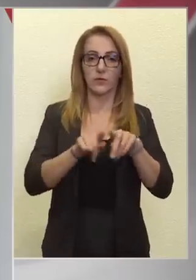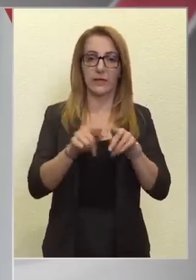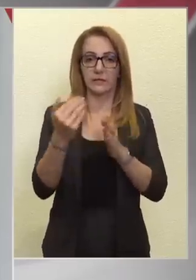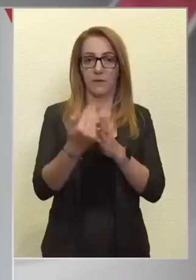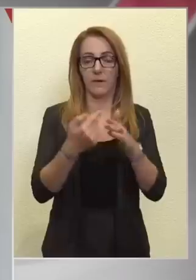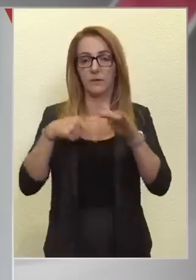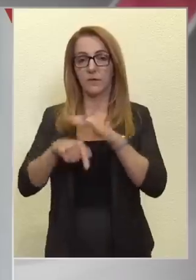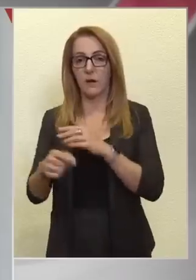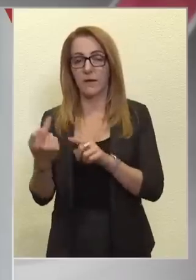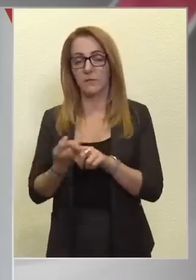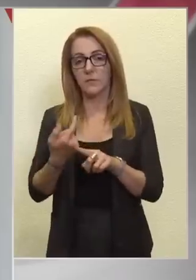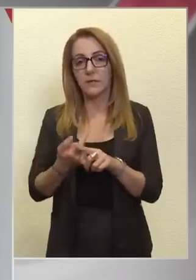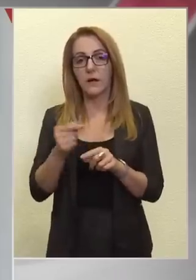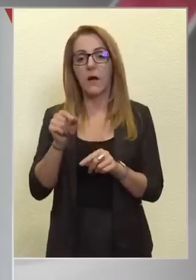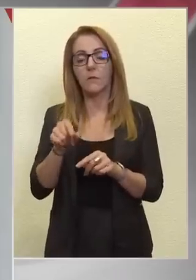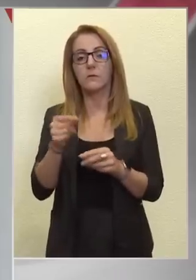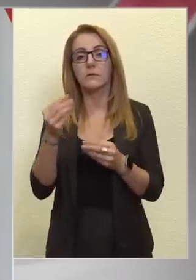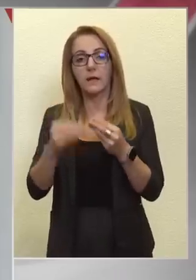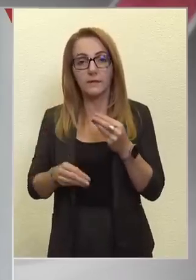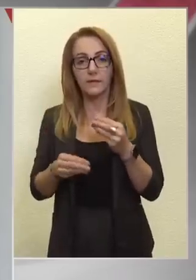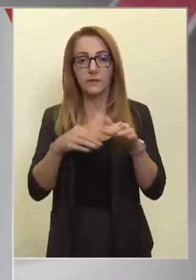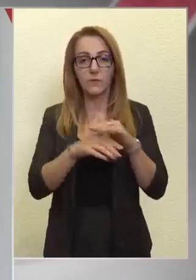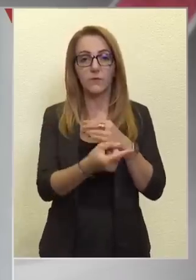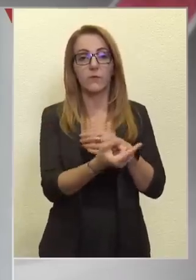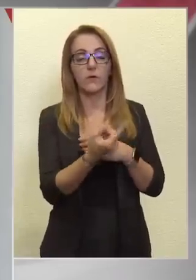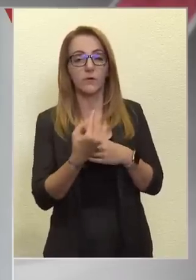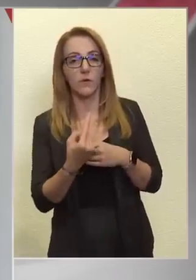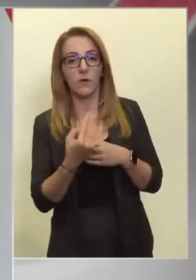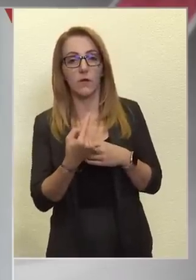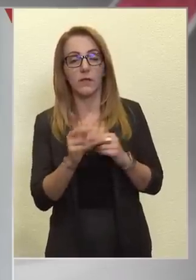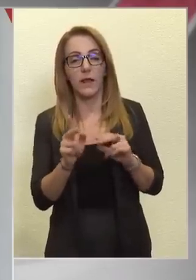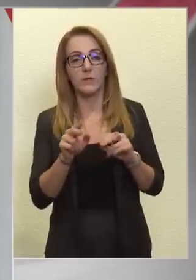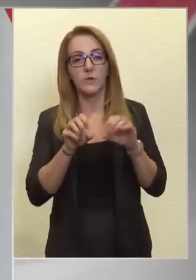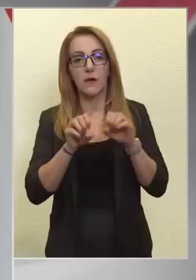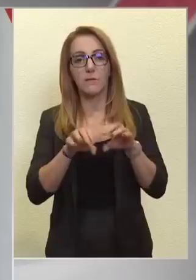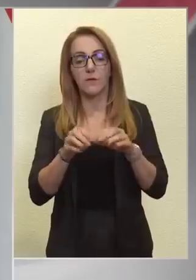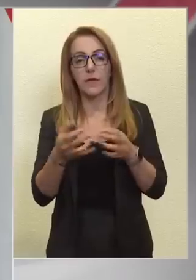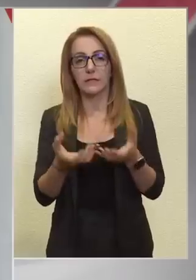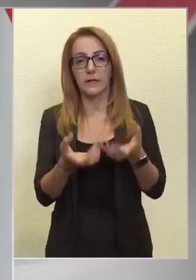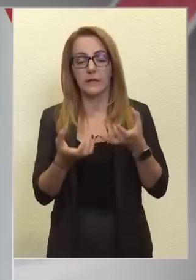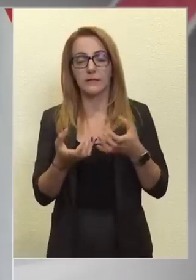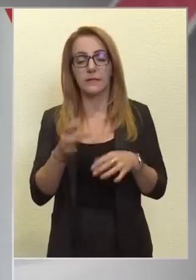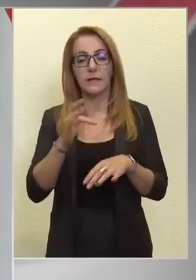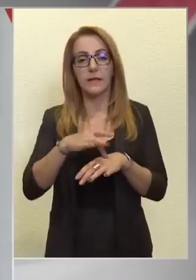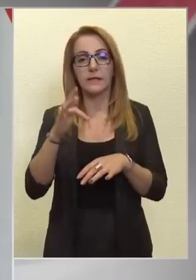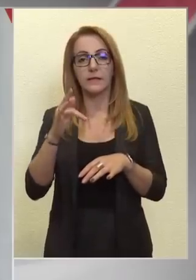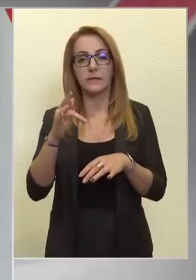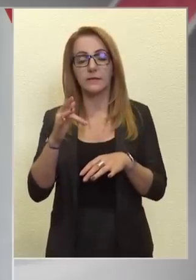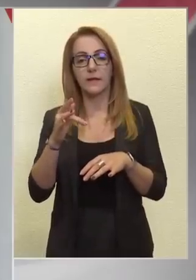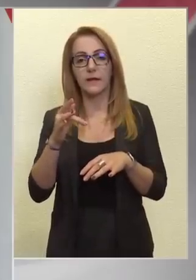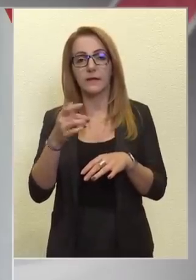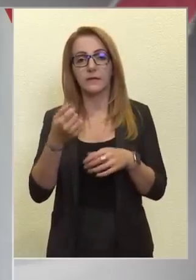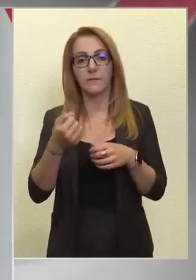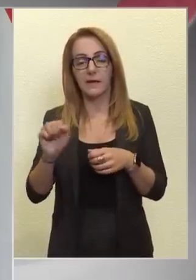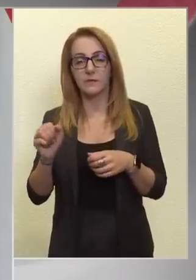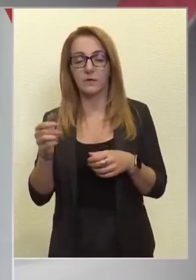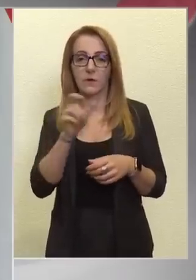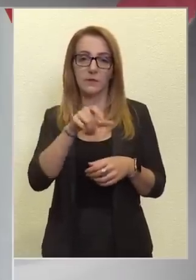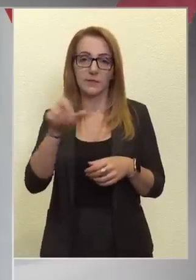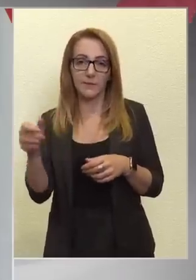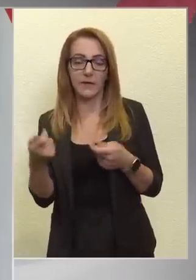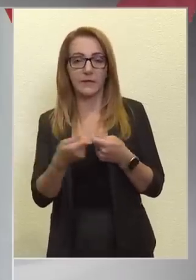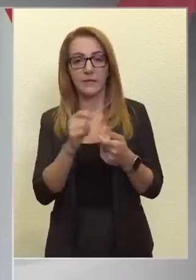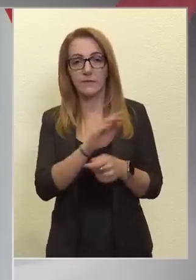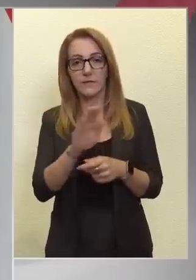belpolitikáját, pont azért, hogy külföldről ne lehessen ezen az úton befolyás szerezni. Tehát itt az érintett pártoknak, személyeknek, szervezeteknek